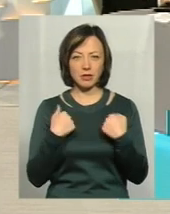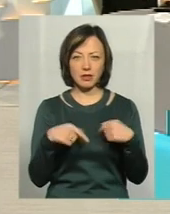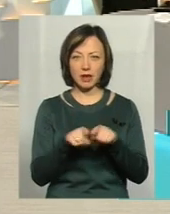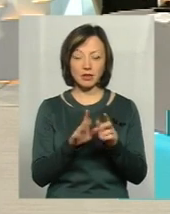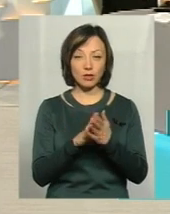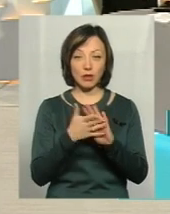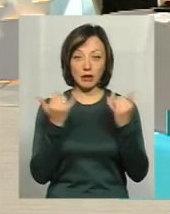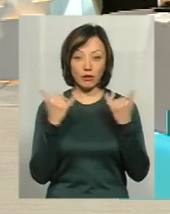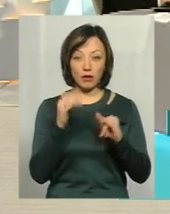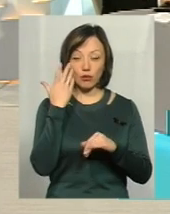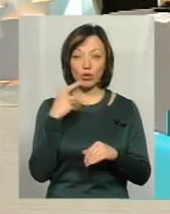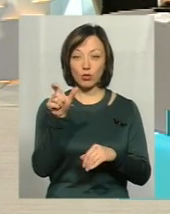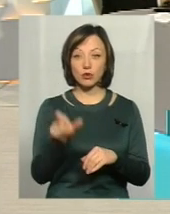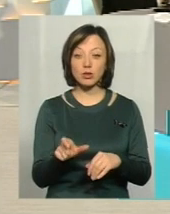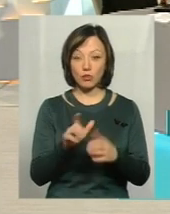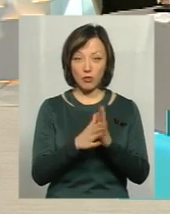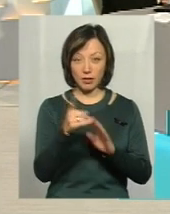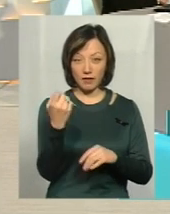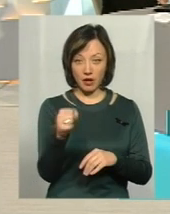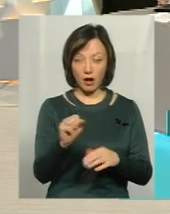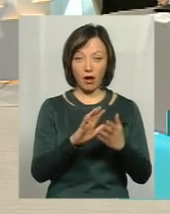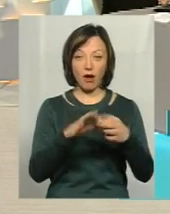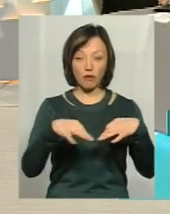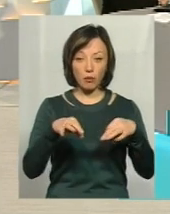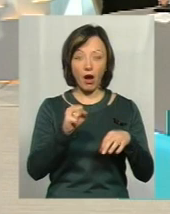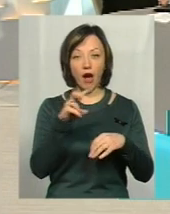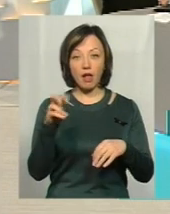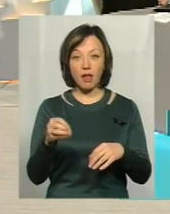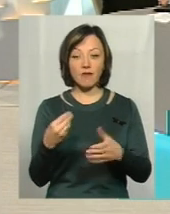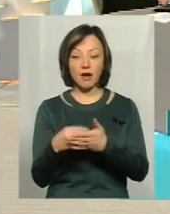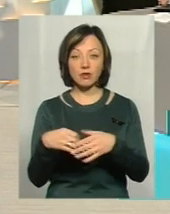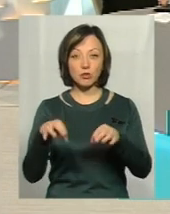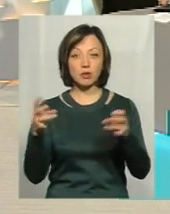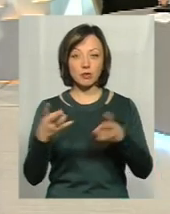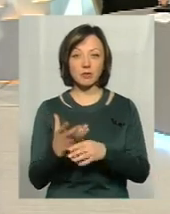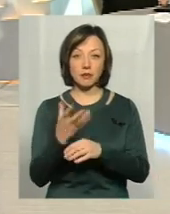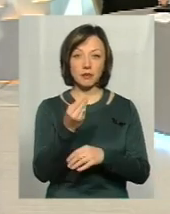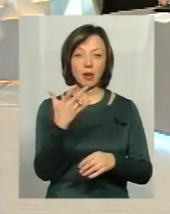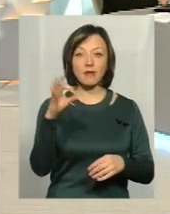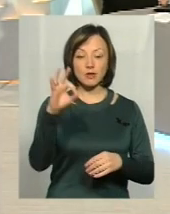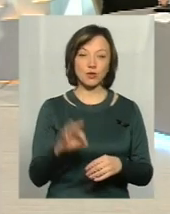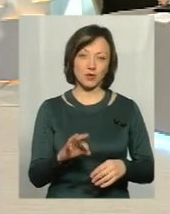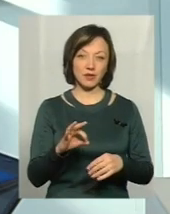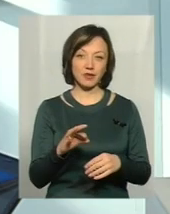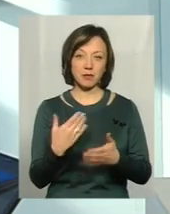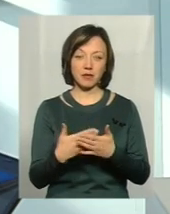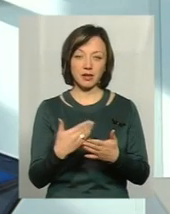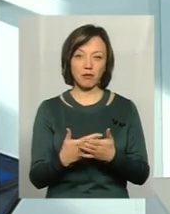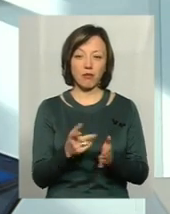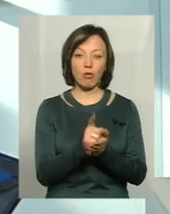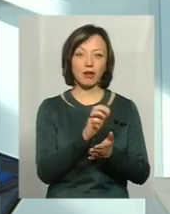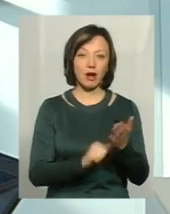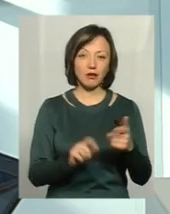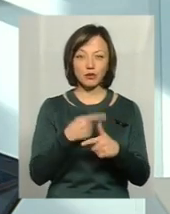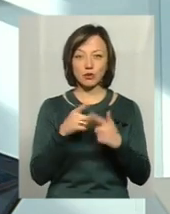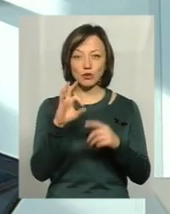ситуаціях дивувало, коли людині ставлять умову, ти виграв автомобіль, але тобі від вартості автомобіля потрібно 5% сплатити, наприклад, податку,